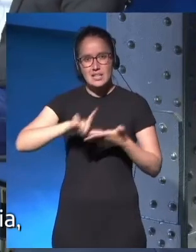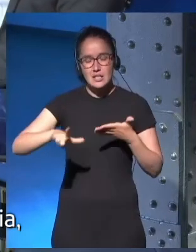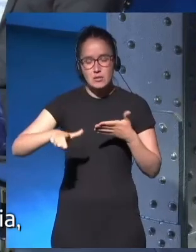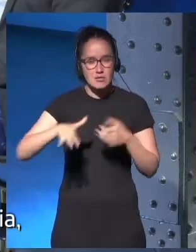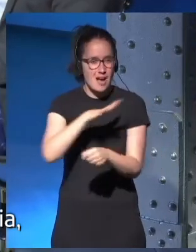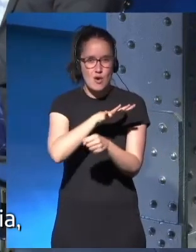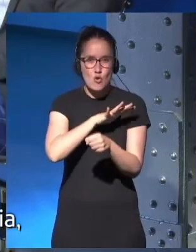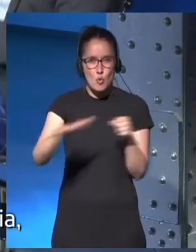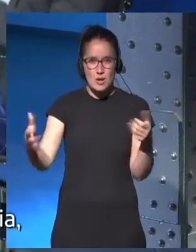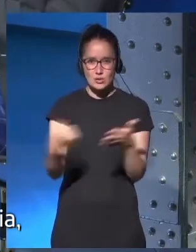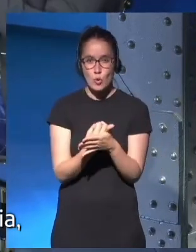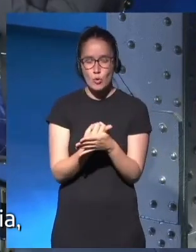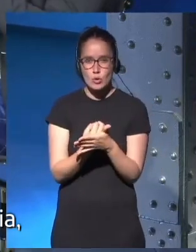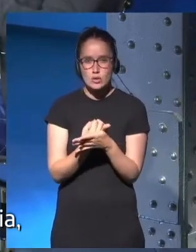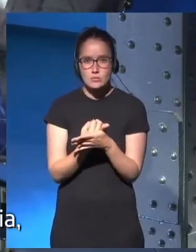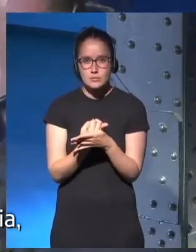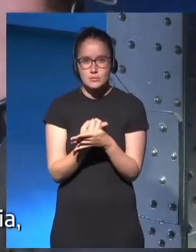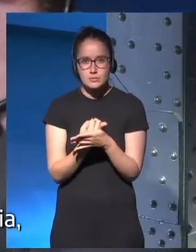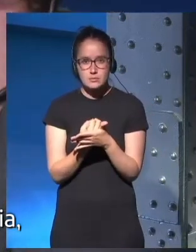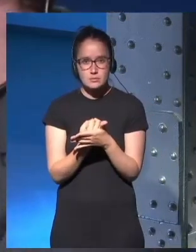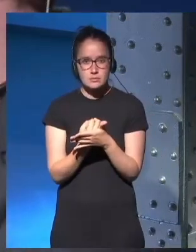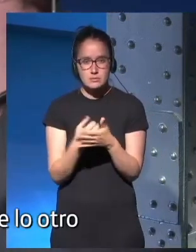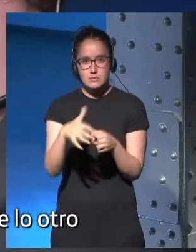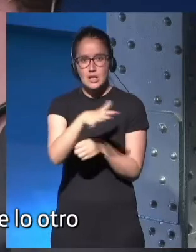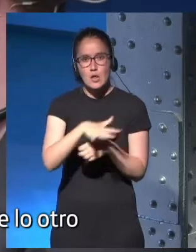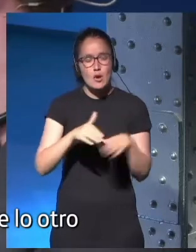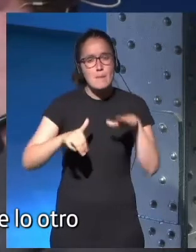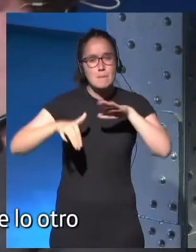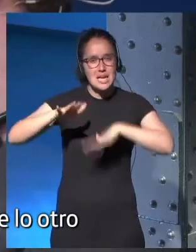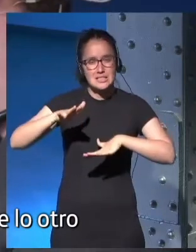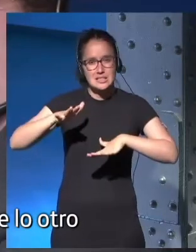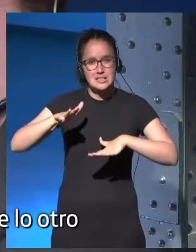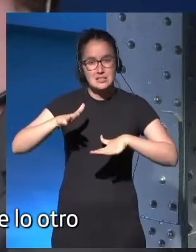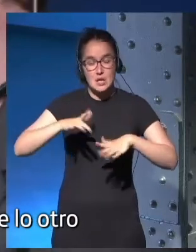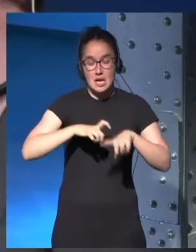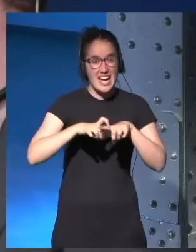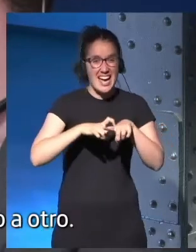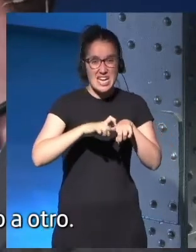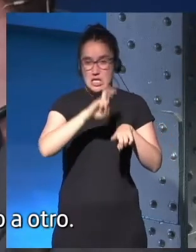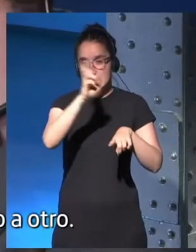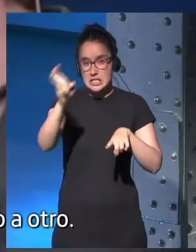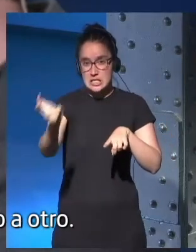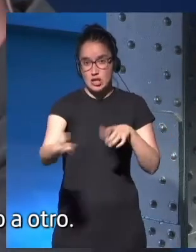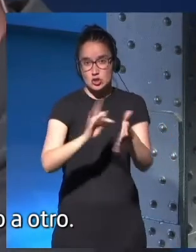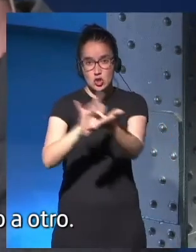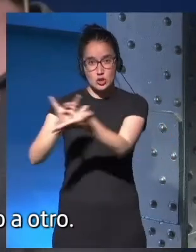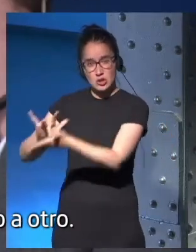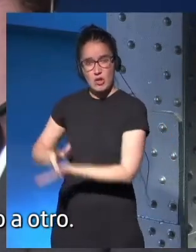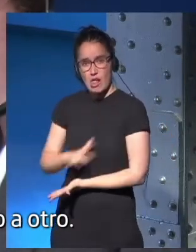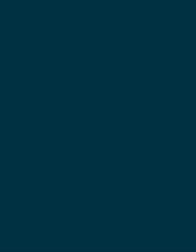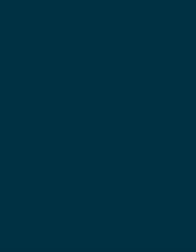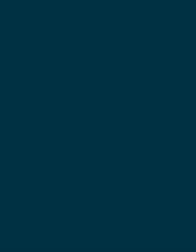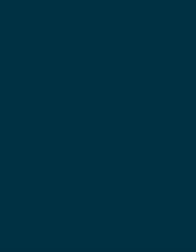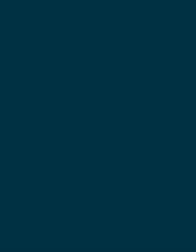et qui va toucher, qui est interdisciplinaire, dans laquelle on va avoir un peu de ci et un peu de ça, et qui permet justement de passer d